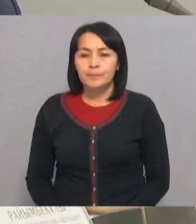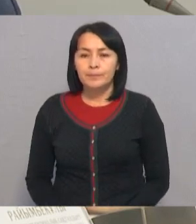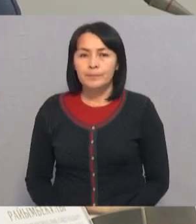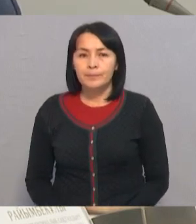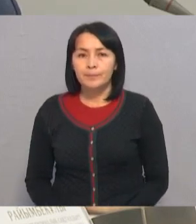жаңалықтар.